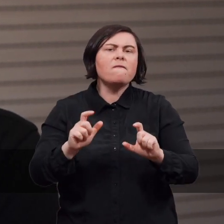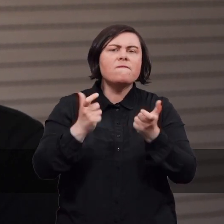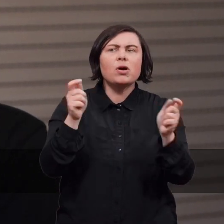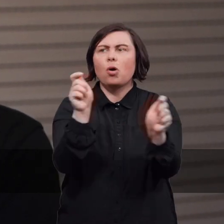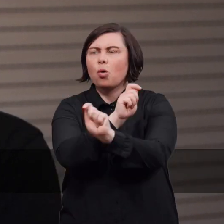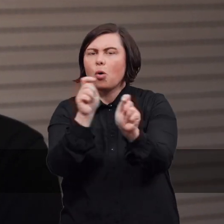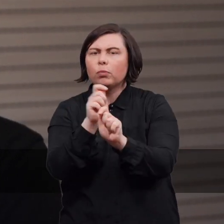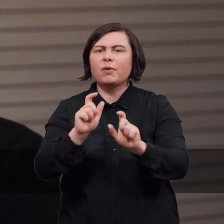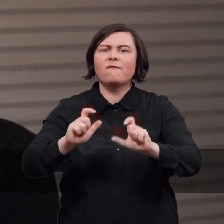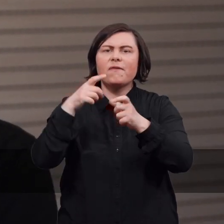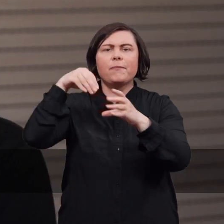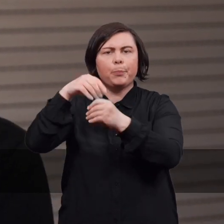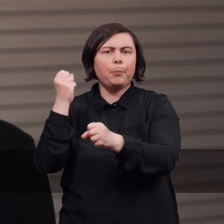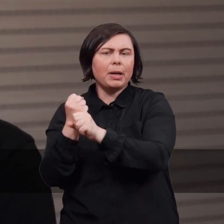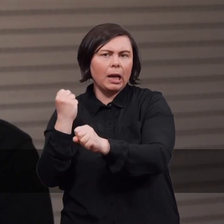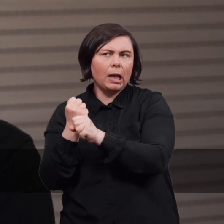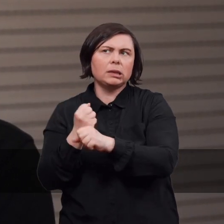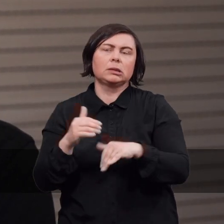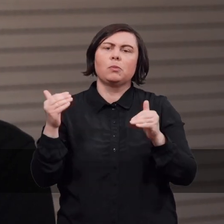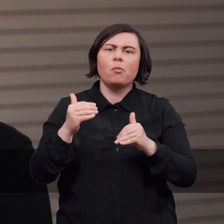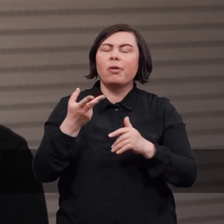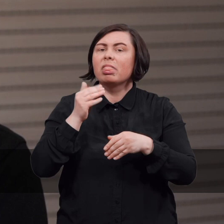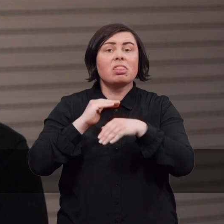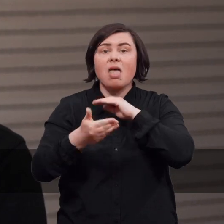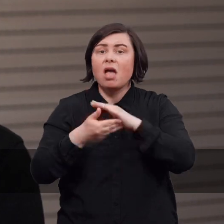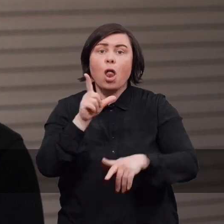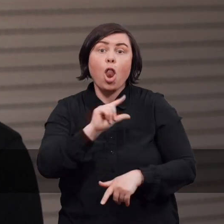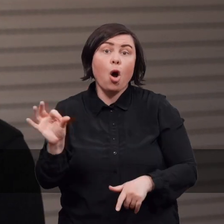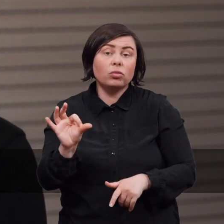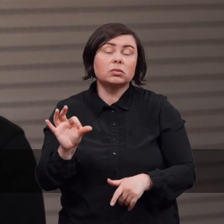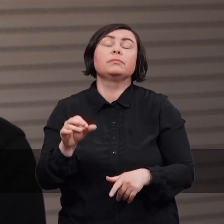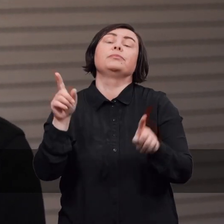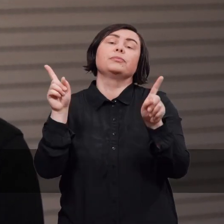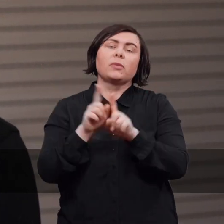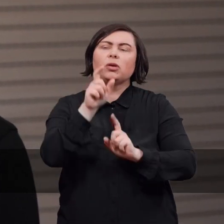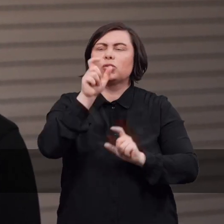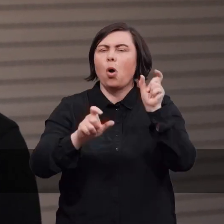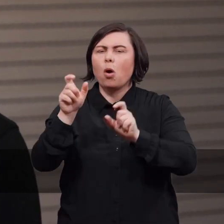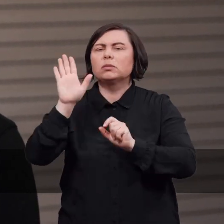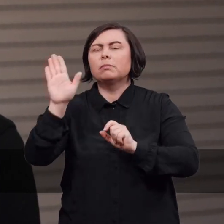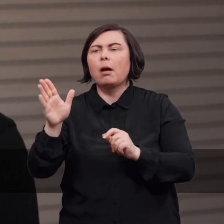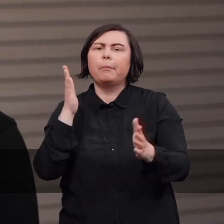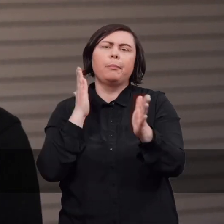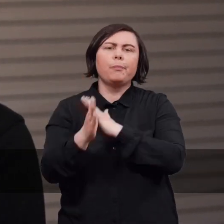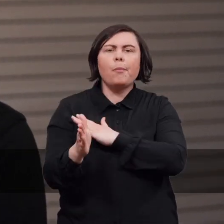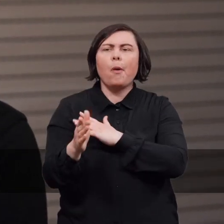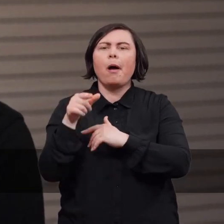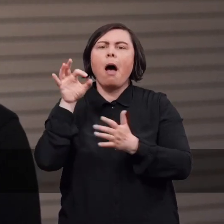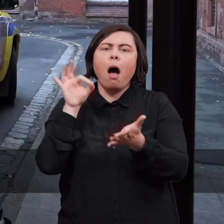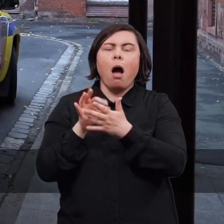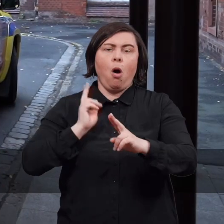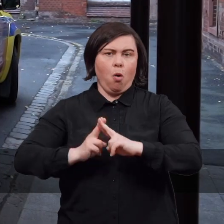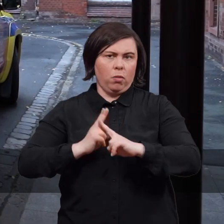komunikacyjne, wypadki w pracy, mogą to być nieszczęśliwe wypadki, ale również są to osoby, które ulegają po prostu danym jednostkom